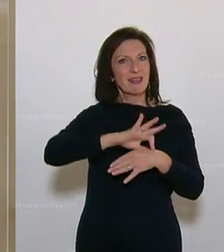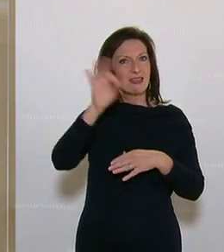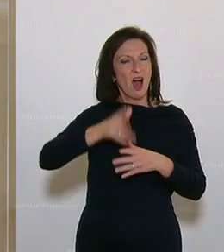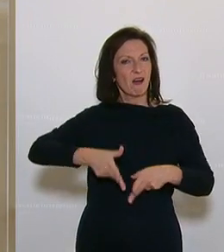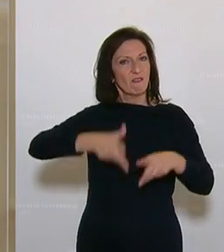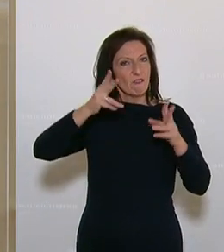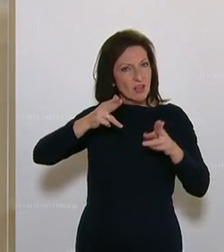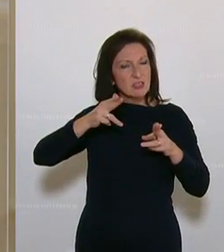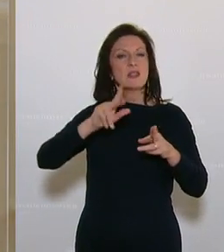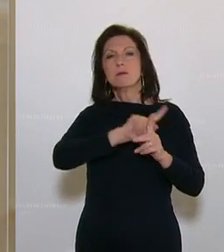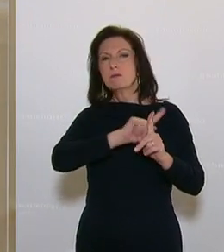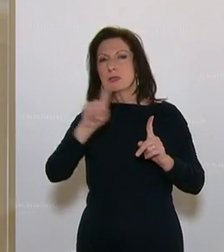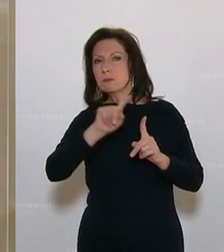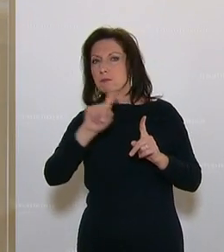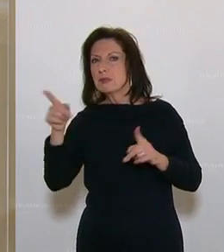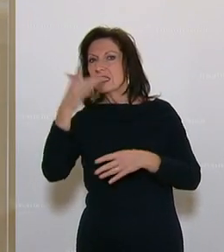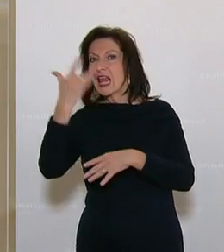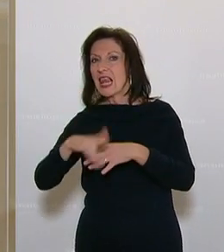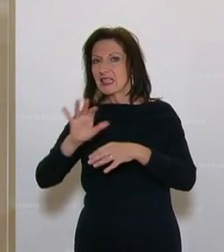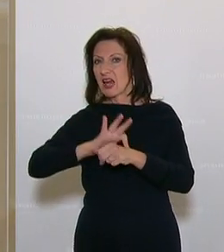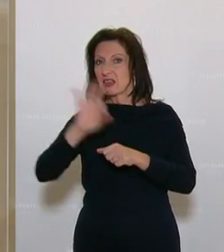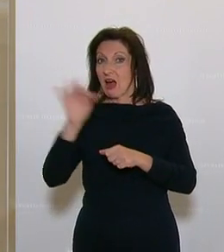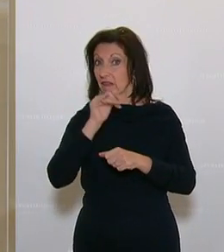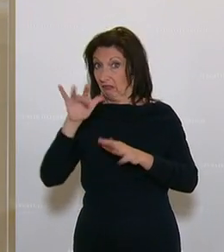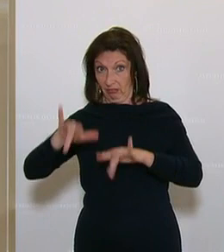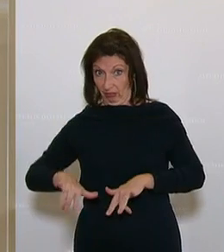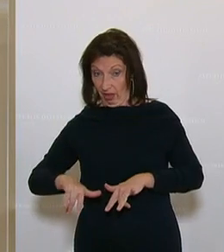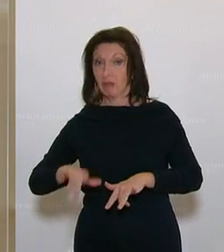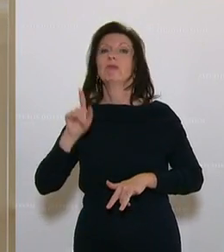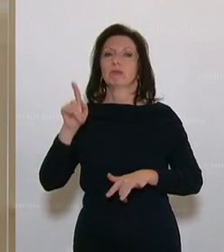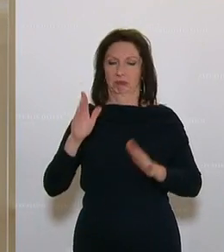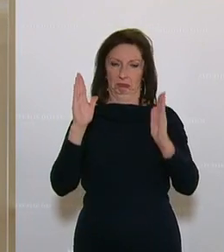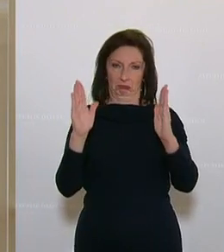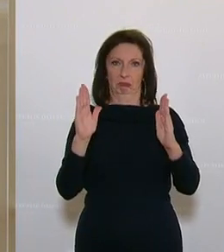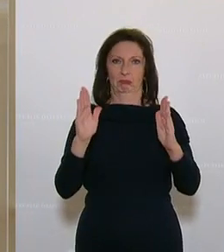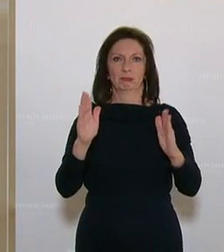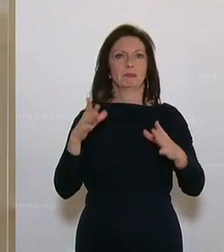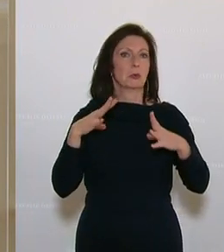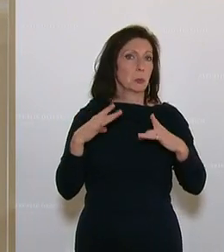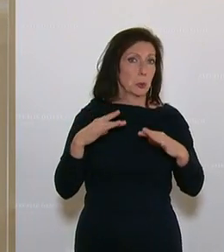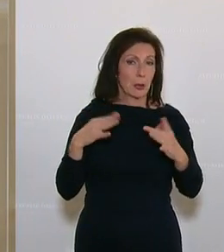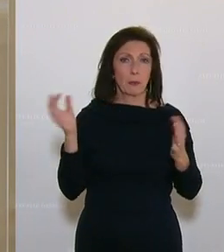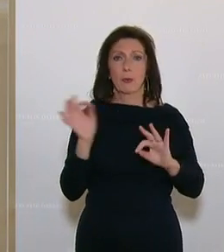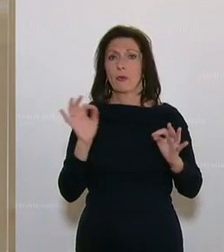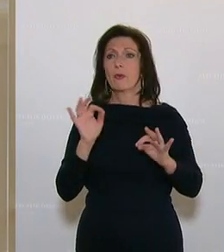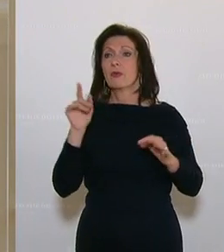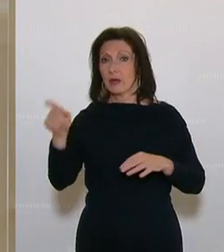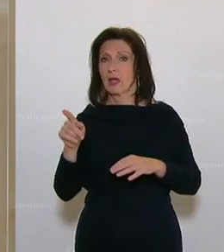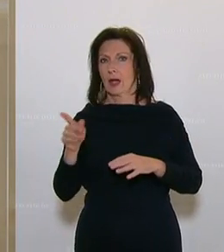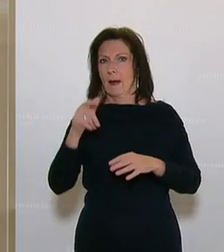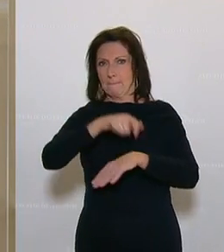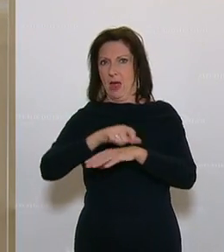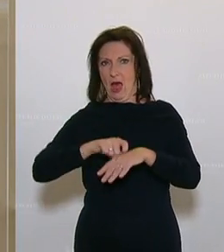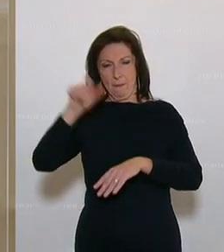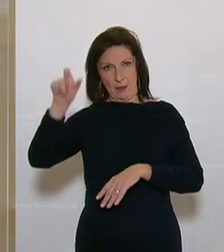an, bis zum Ablauf des letzten Tages der Abwesenheit vom Dienst, Zeiträume, erstens eines Urlaubs, währenddessen die Beamtin oder